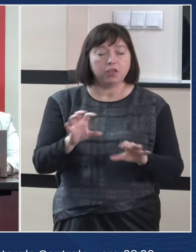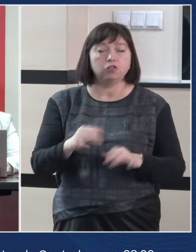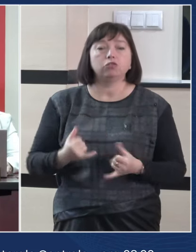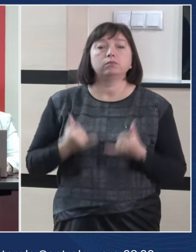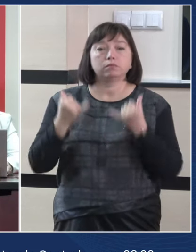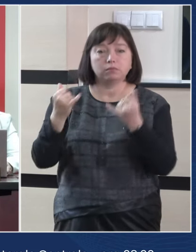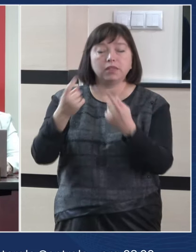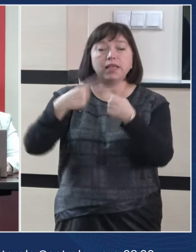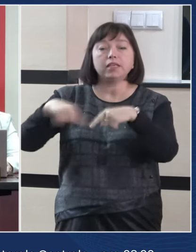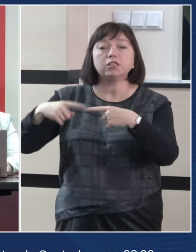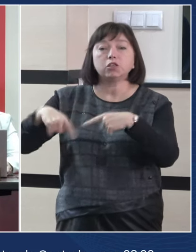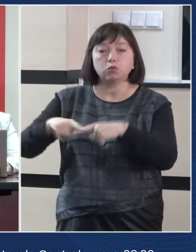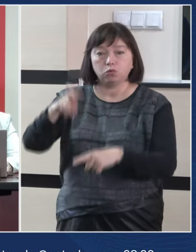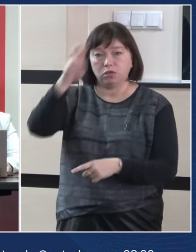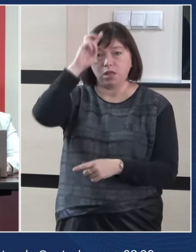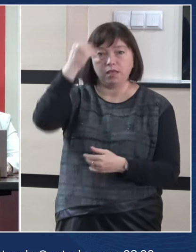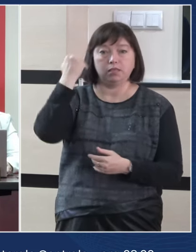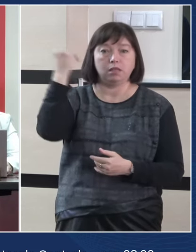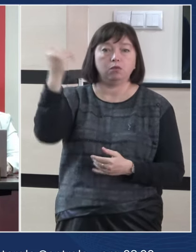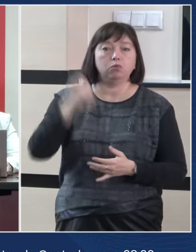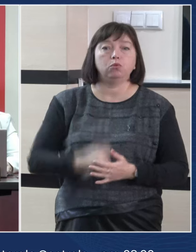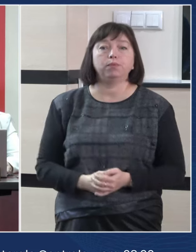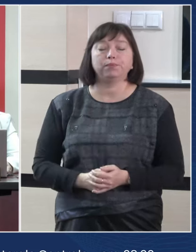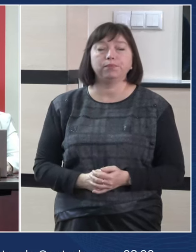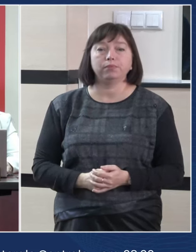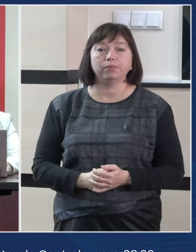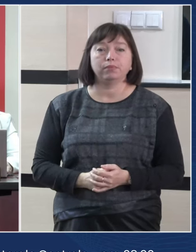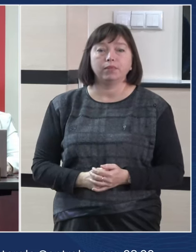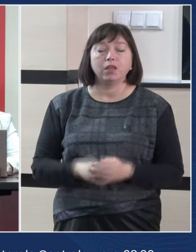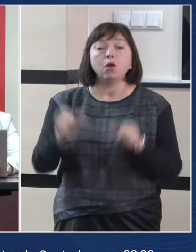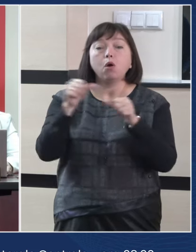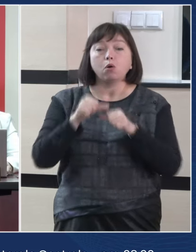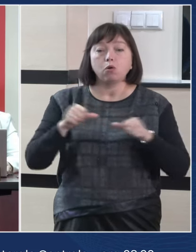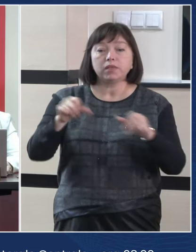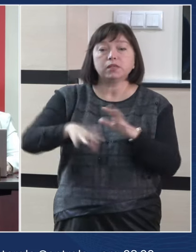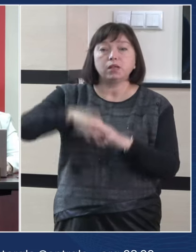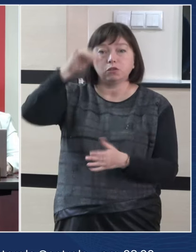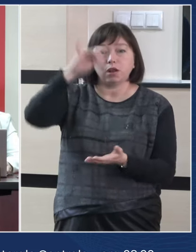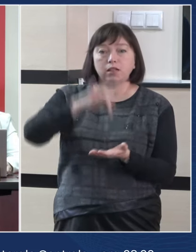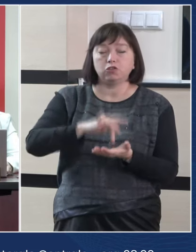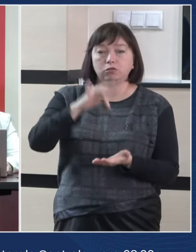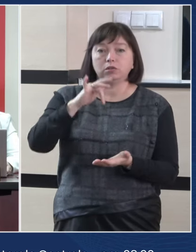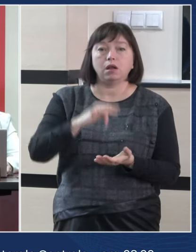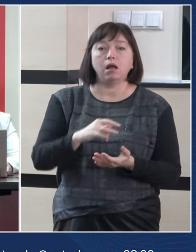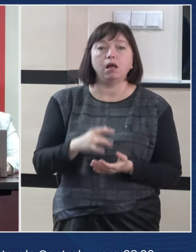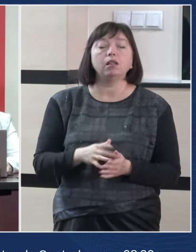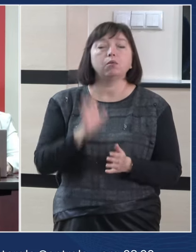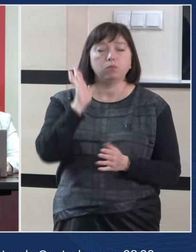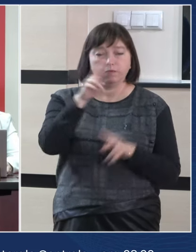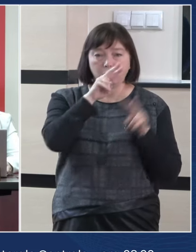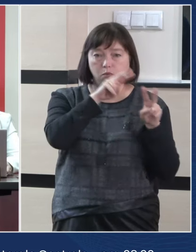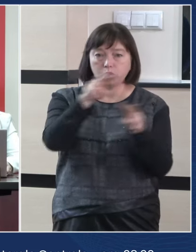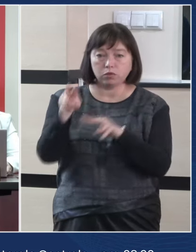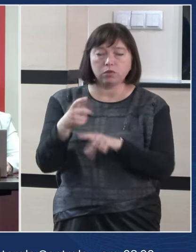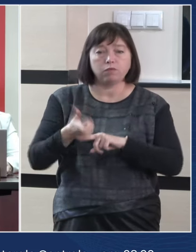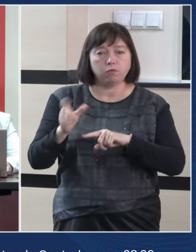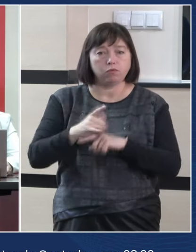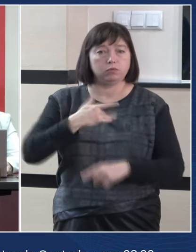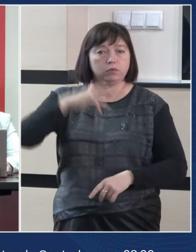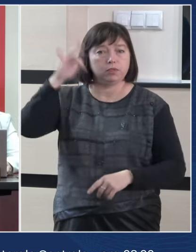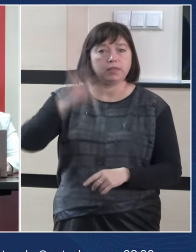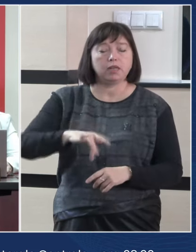față de instituțiile statului. Comisia Electorală Centrală va monitoriza cu